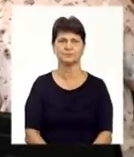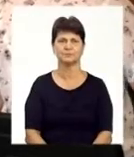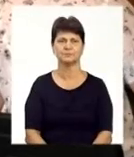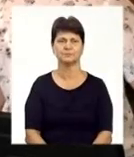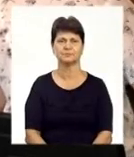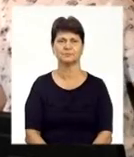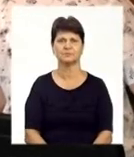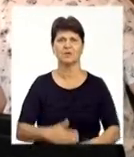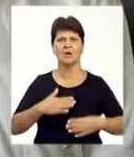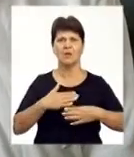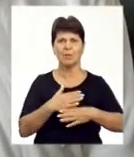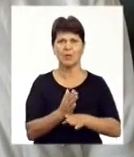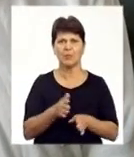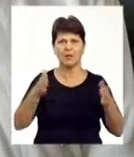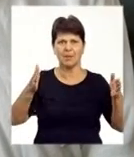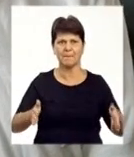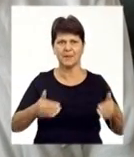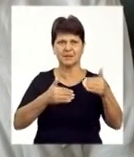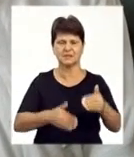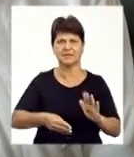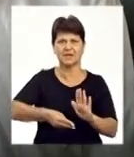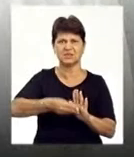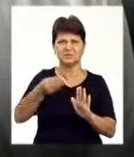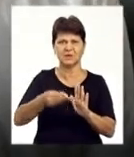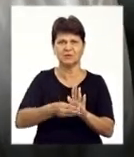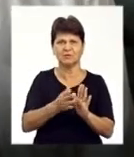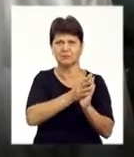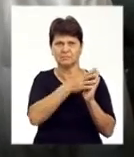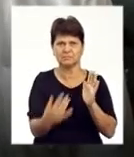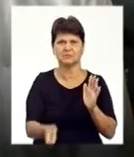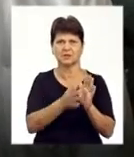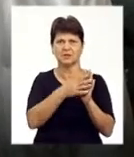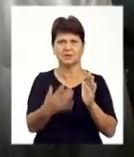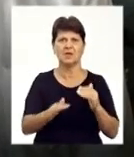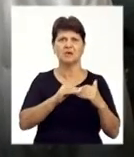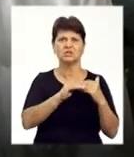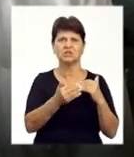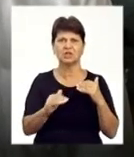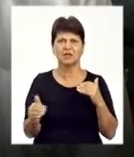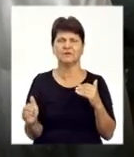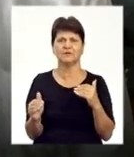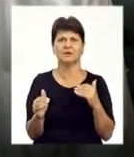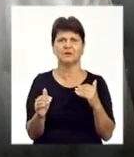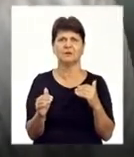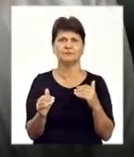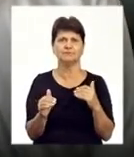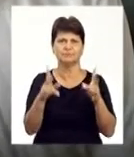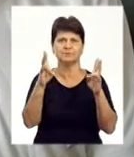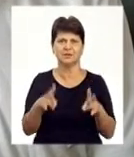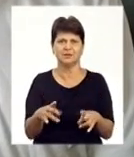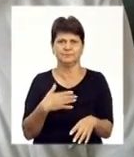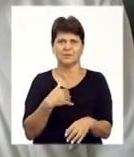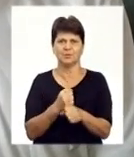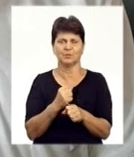Хлопали, перестянки, шпакльовка навіть підлітала. Ось шифер там, у Кросіна робили біди, на